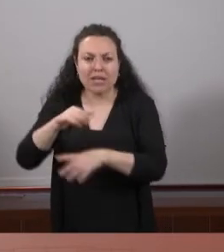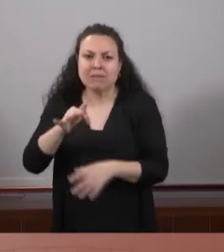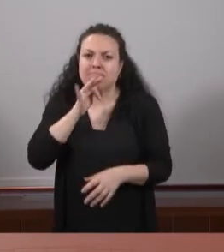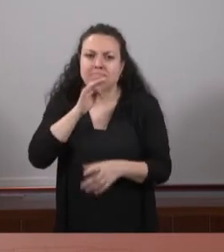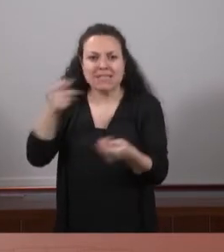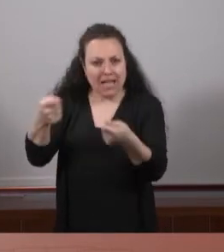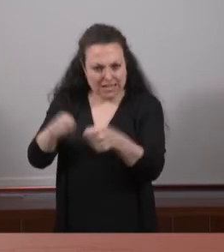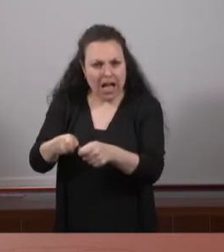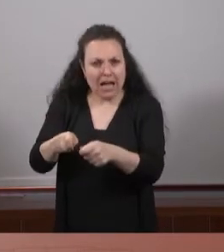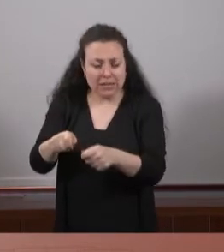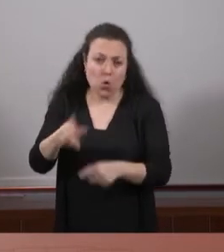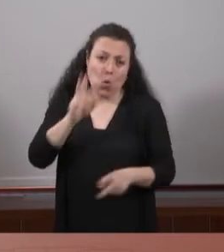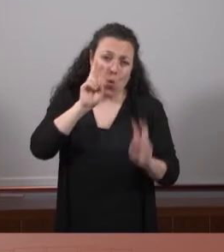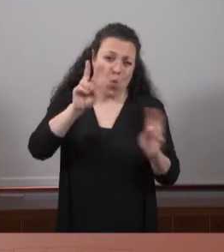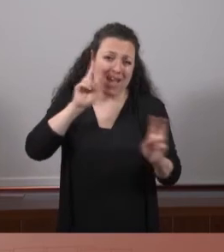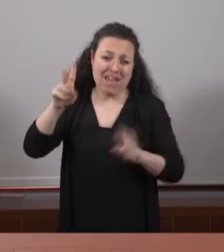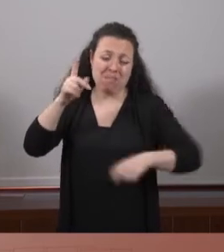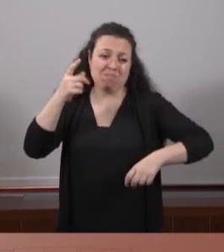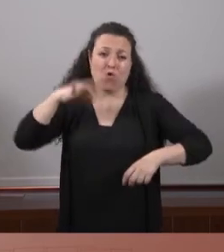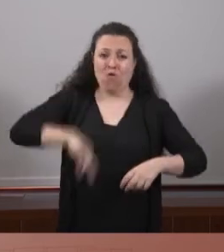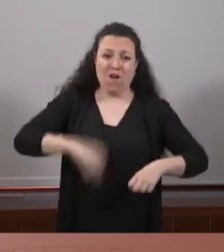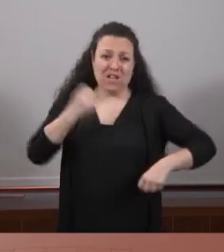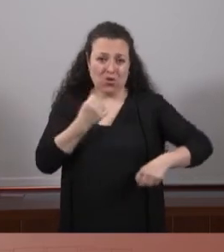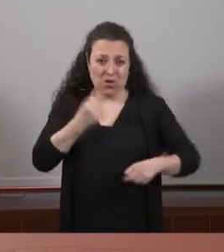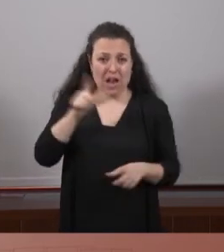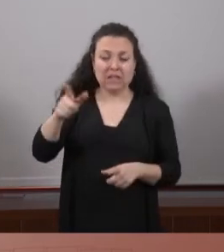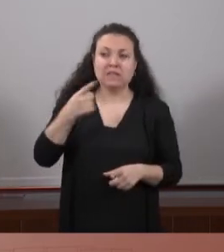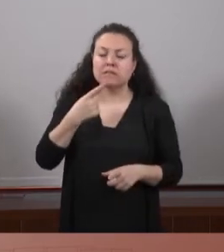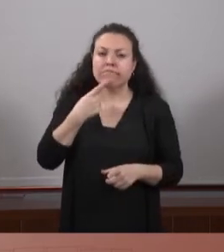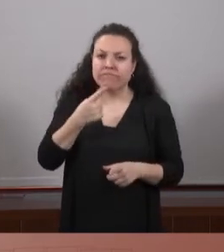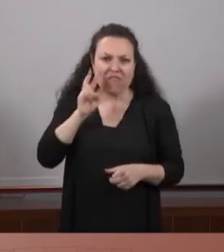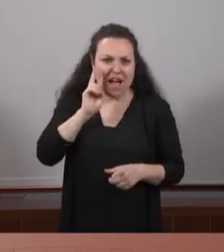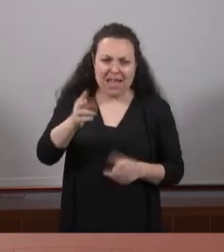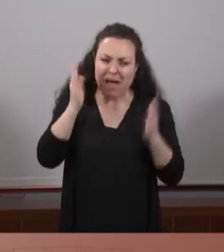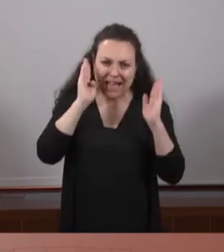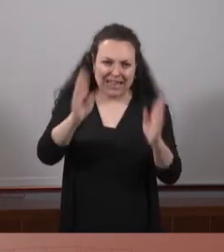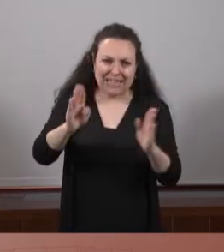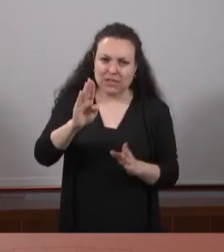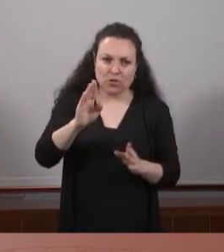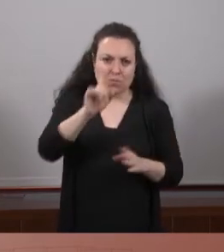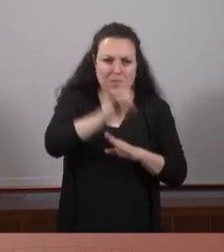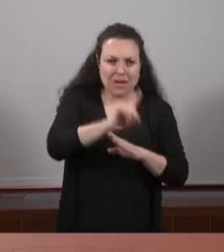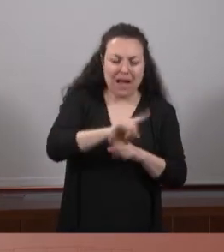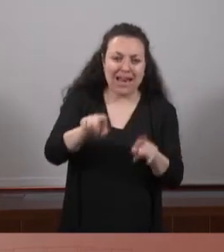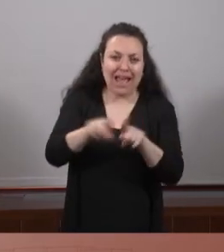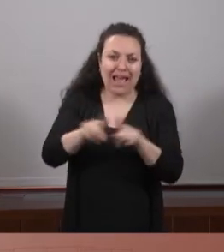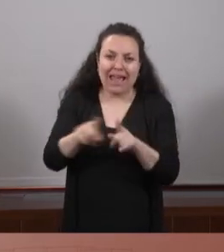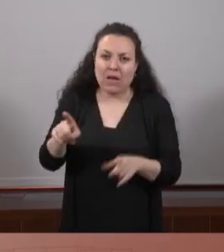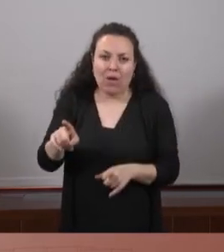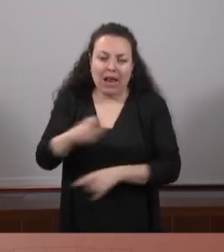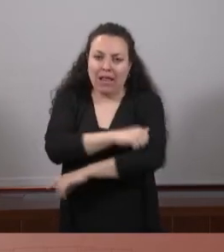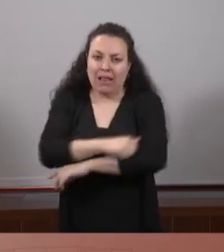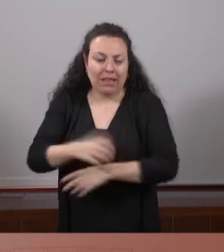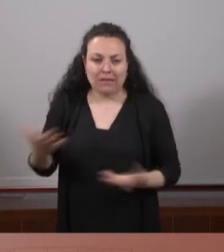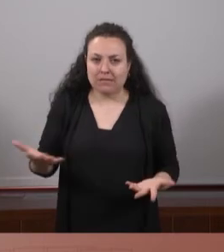tancats. Ho veiem amb les professionals que ens expliquen que estem avançant cap a una atenció primària de beneficència i fins i tot la